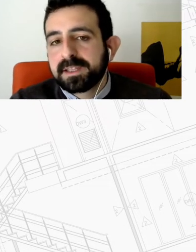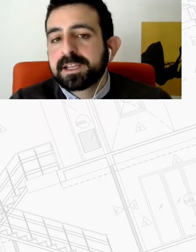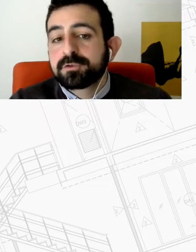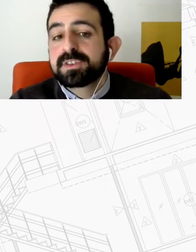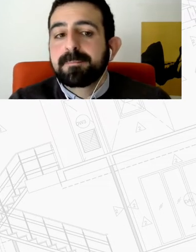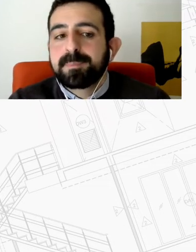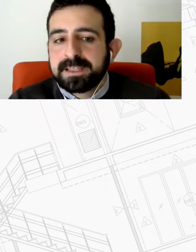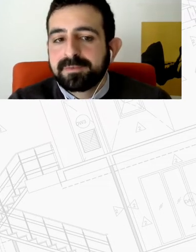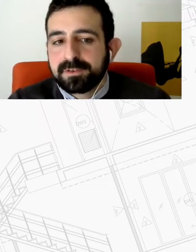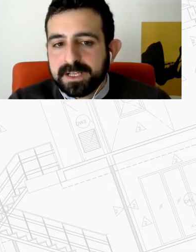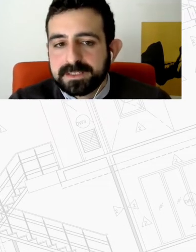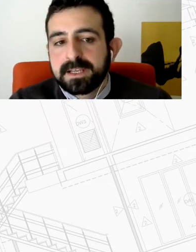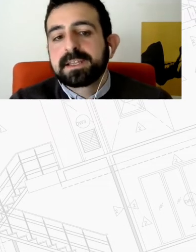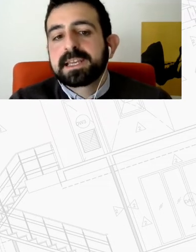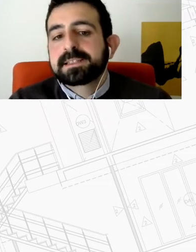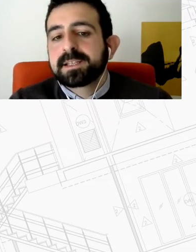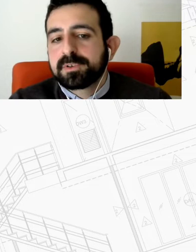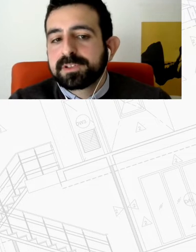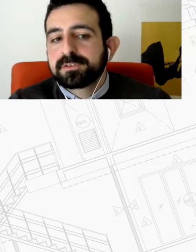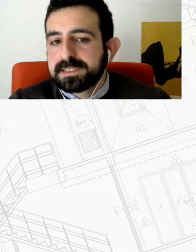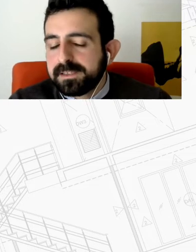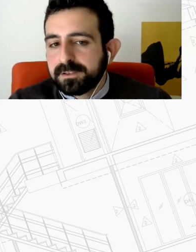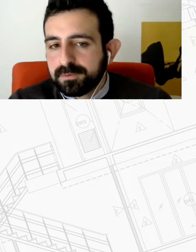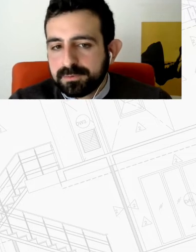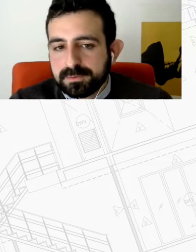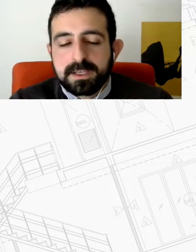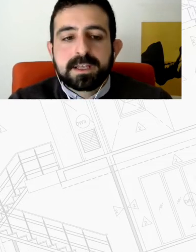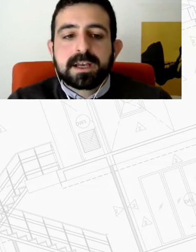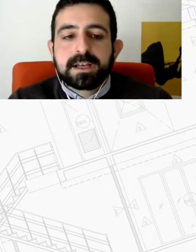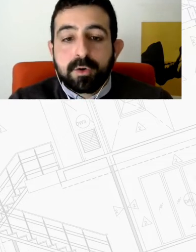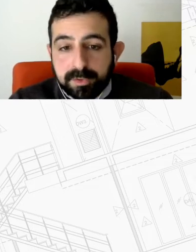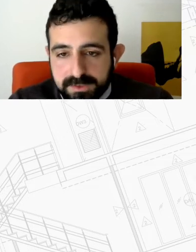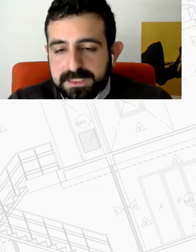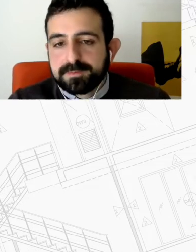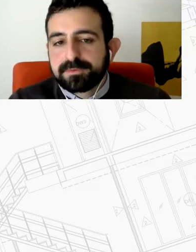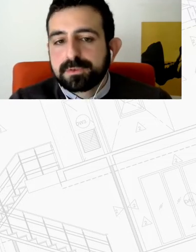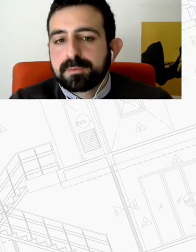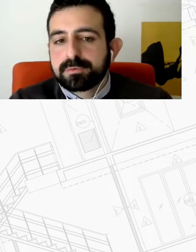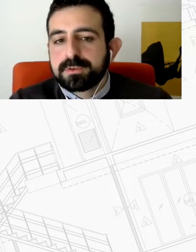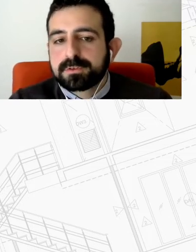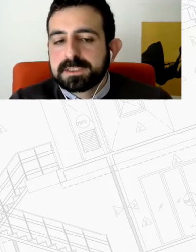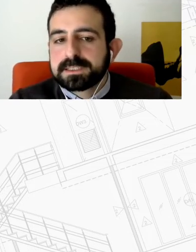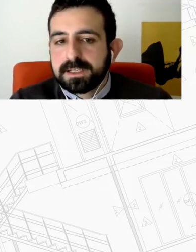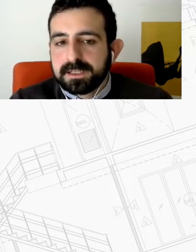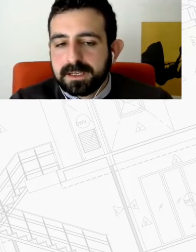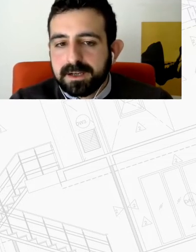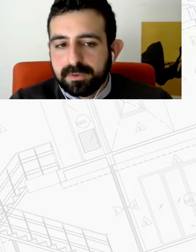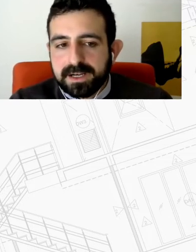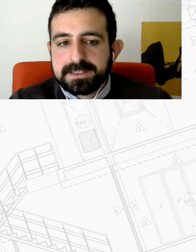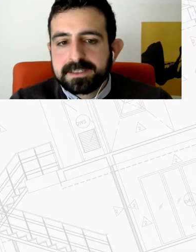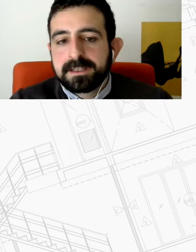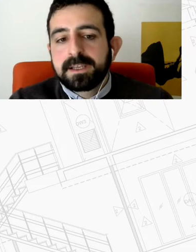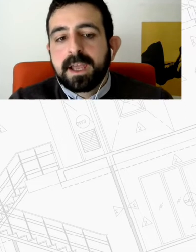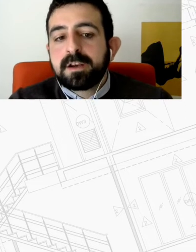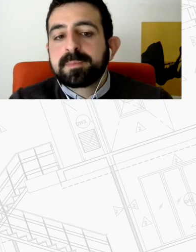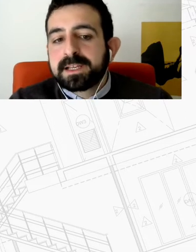τέλη 10 έως 15 φορές για κτίρια που αφήνονται στην τύχη τους οθώντας έτσι με αυτόν τον τρόπο τους ιδιοκτήτες να λάβουν